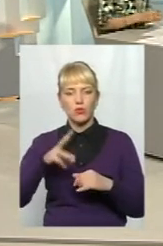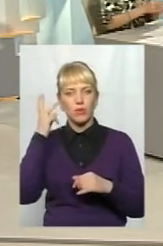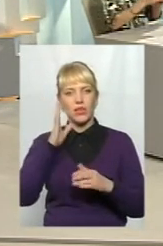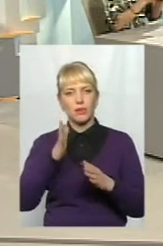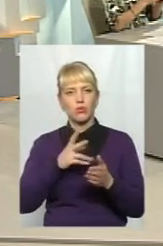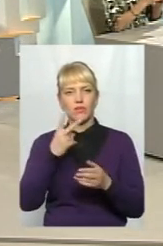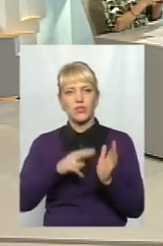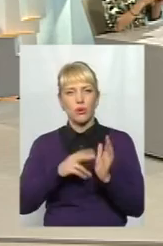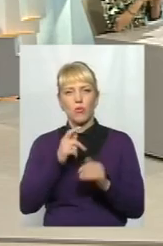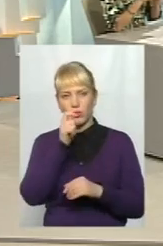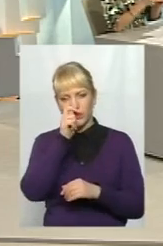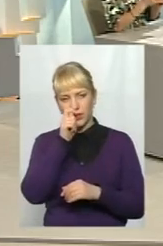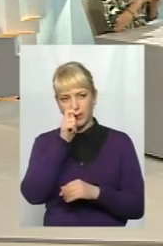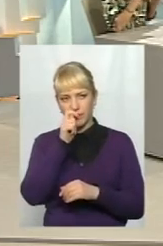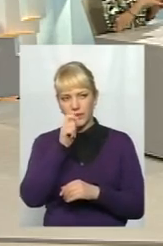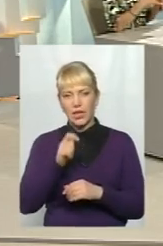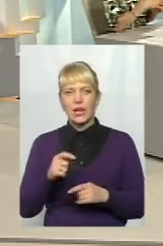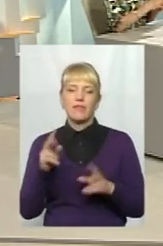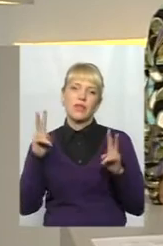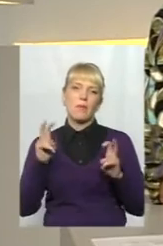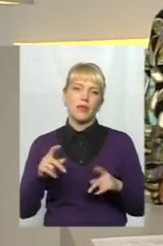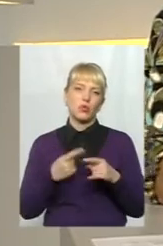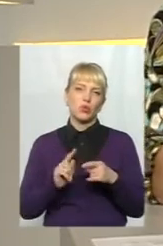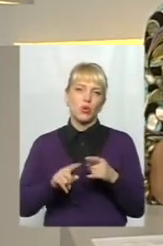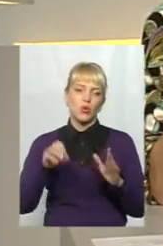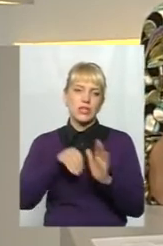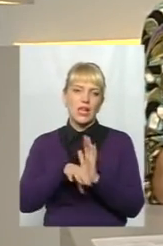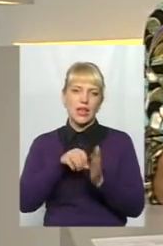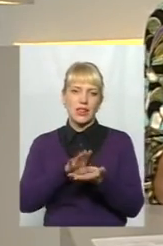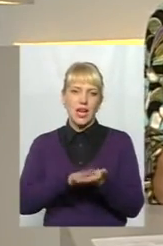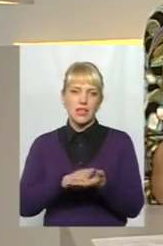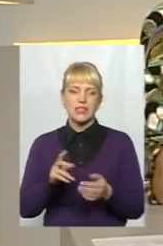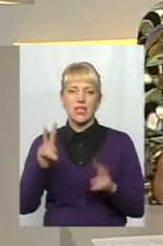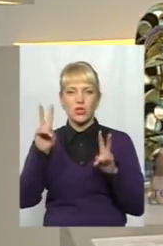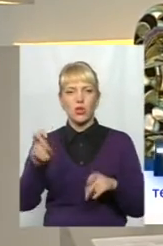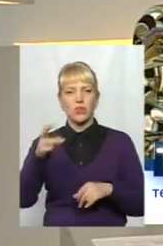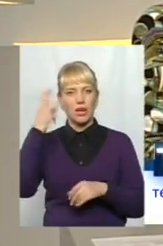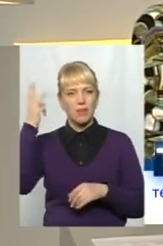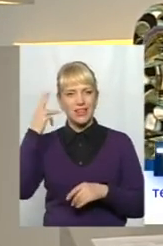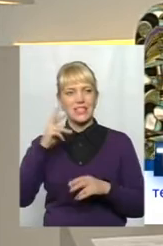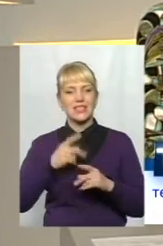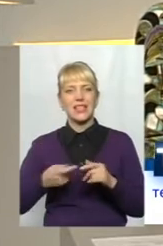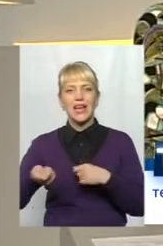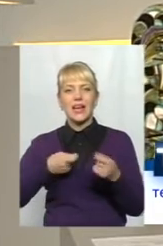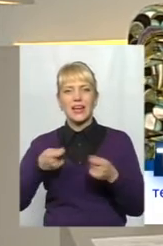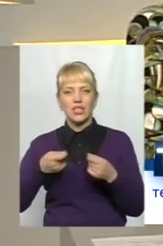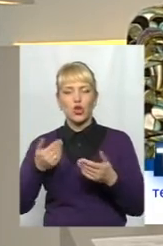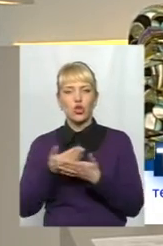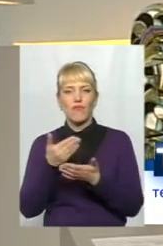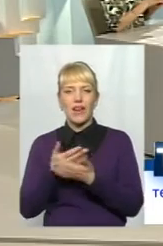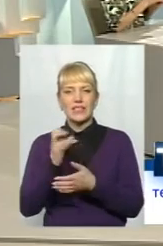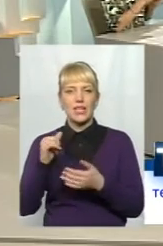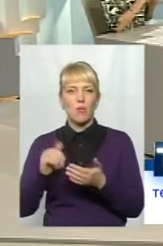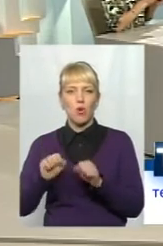квітня, в тематику його закладається слоган «Хмельницький ринок інновацій і